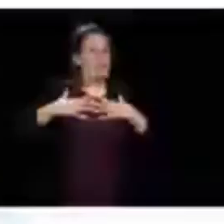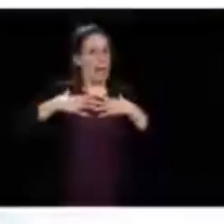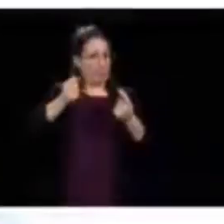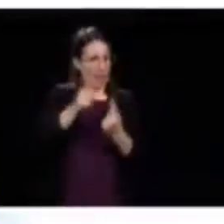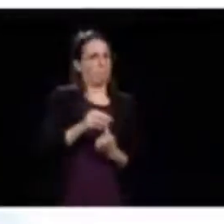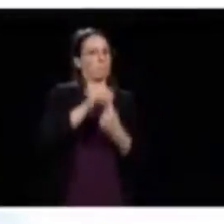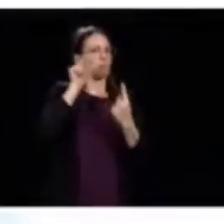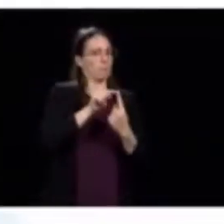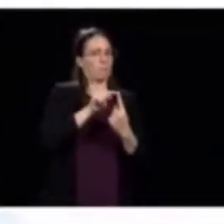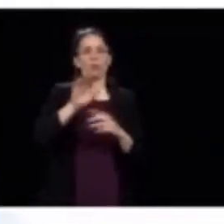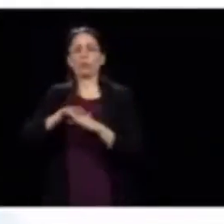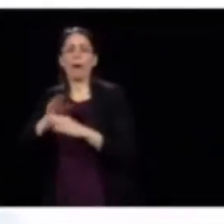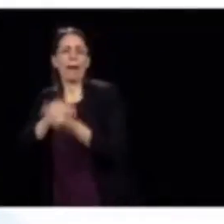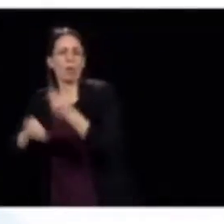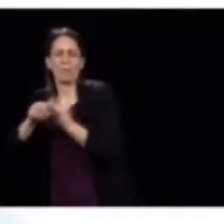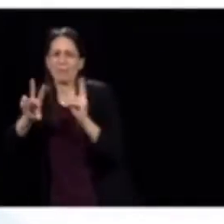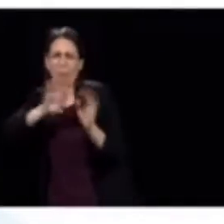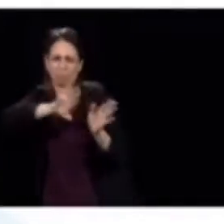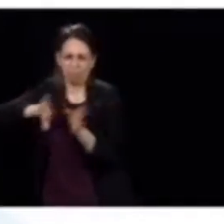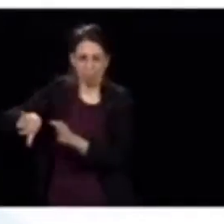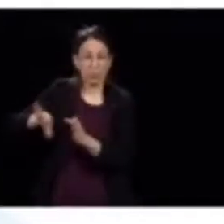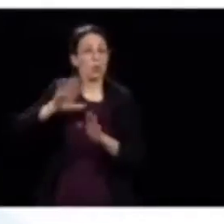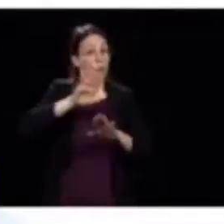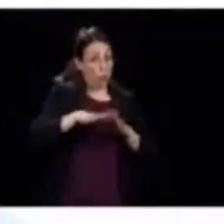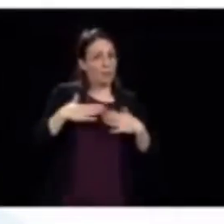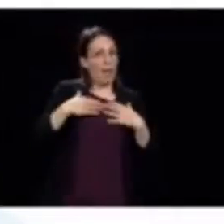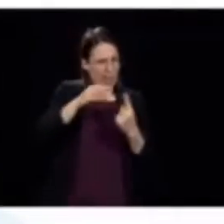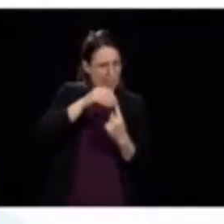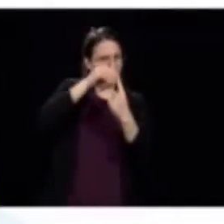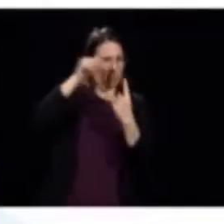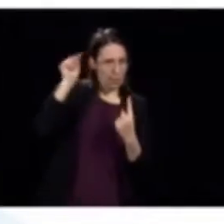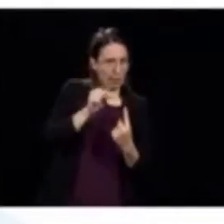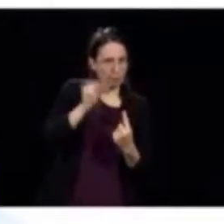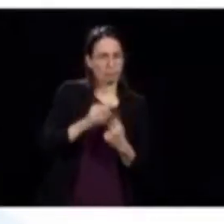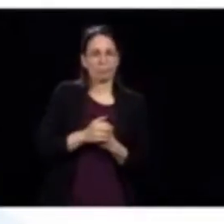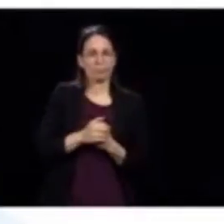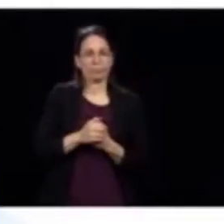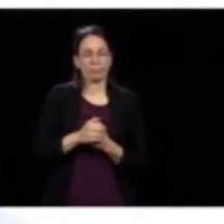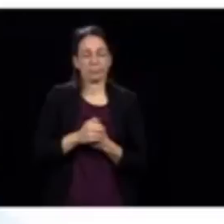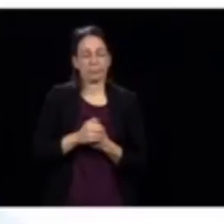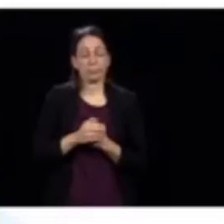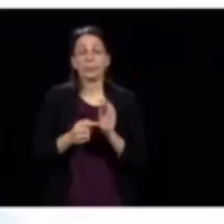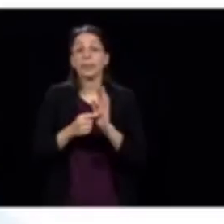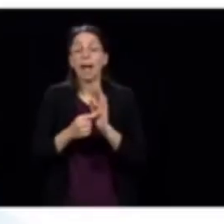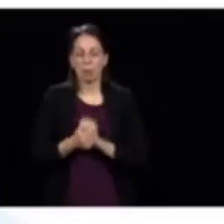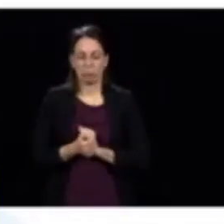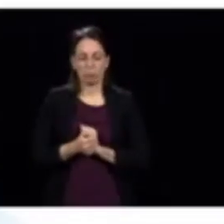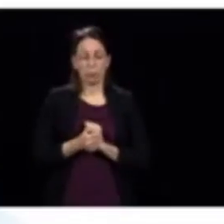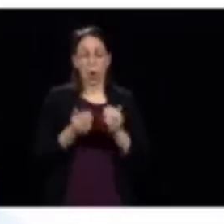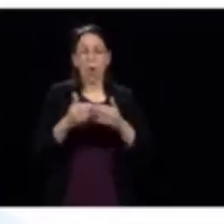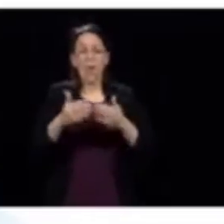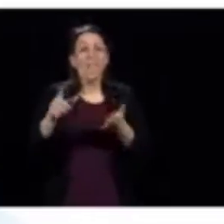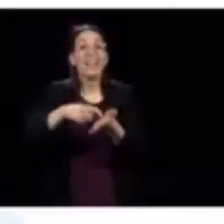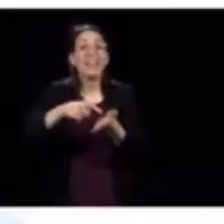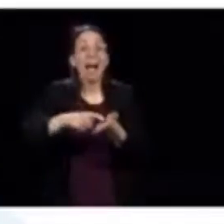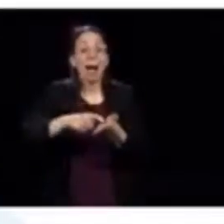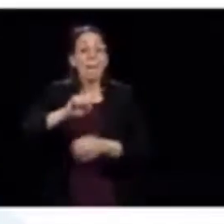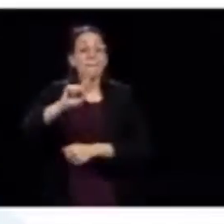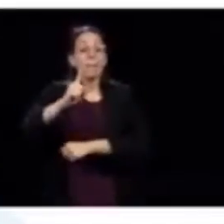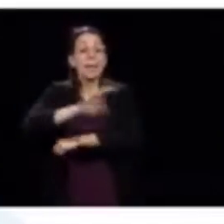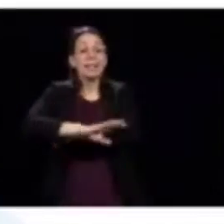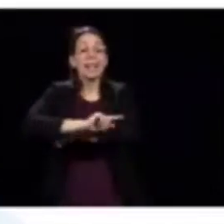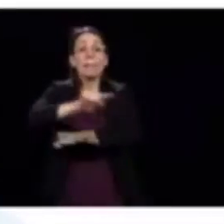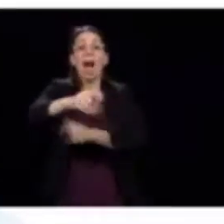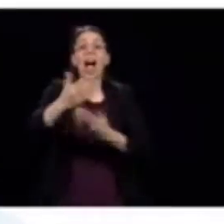économie, juste du côté santé. Ça ne serait pas une bonne idée d'attendre le 1er septembre pour